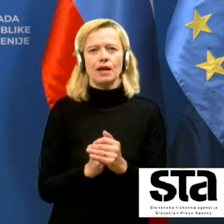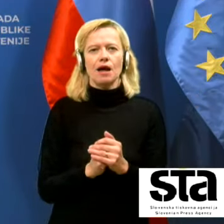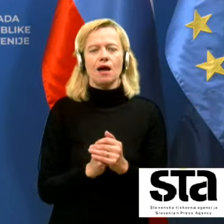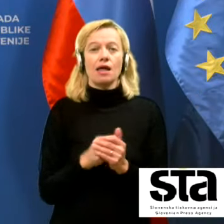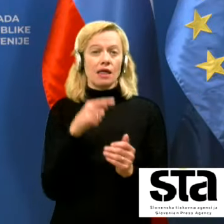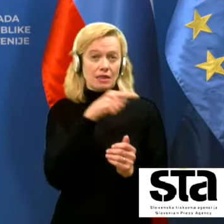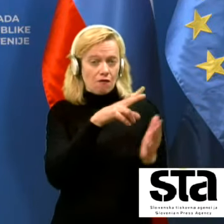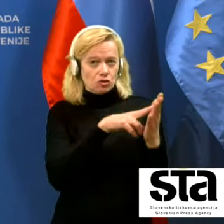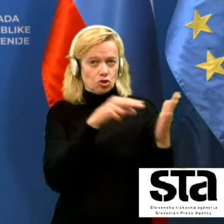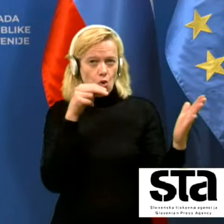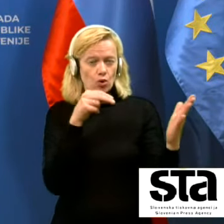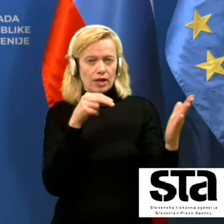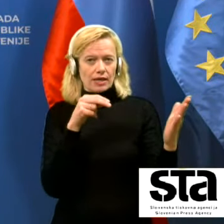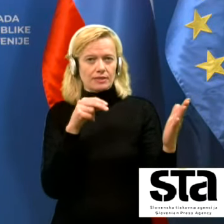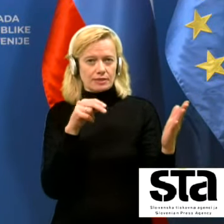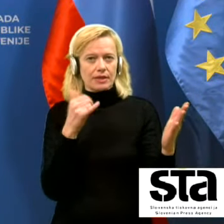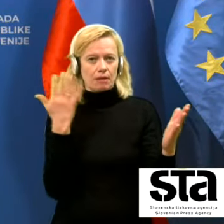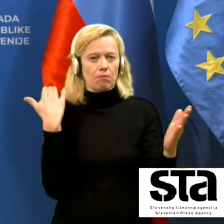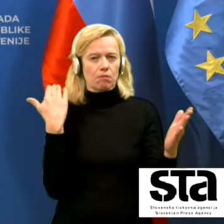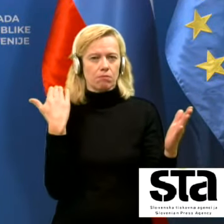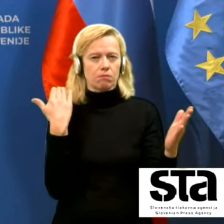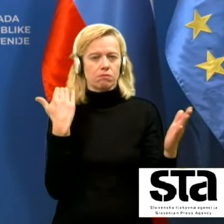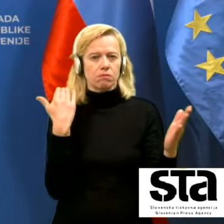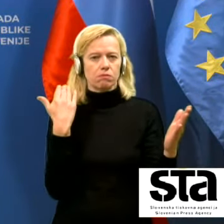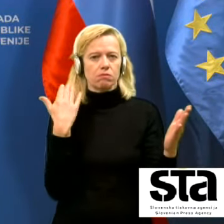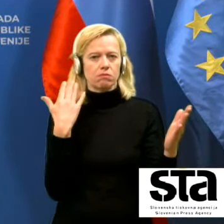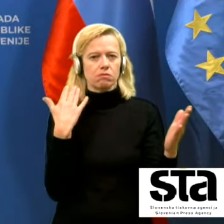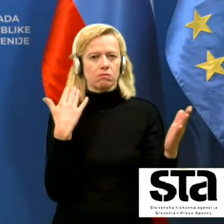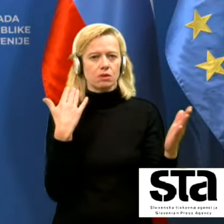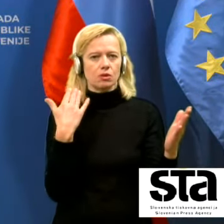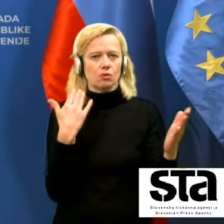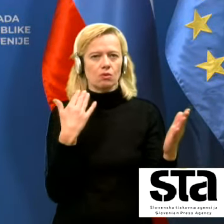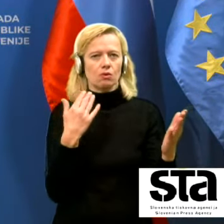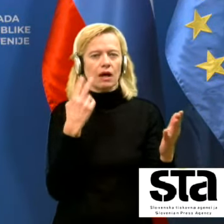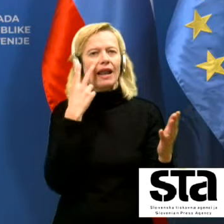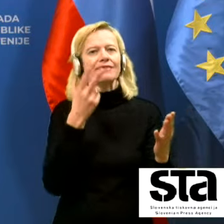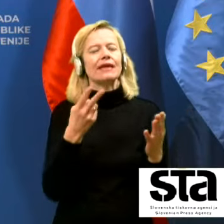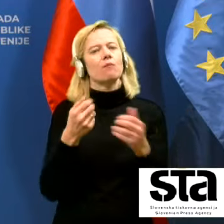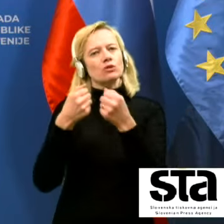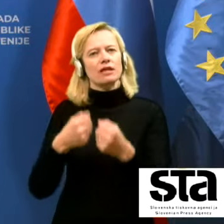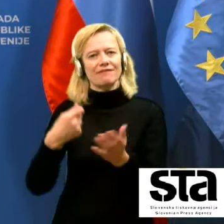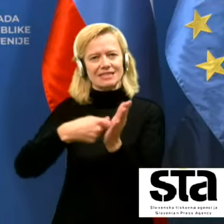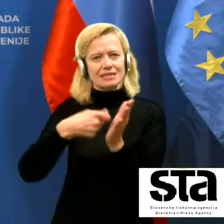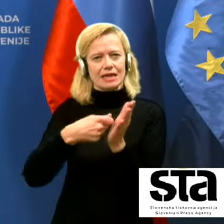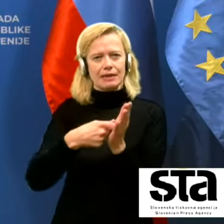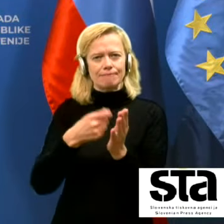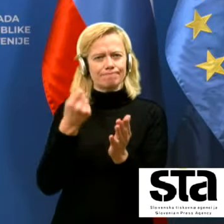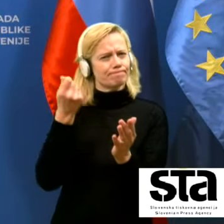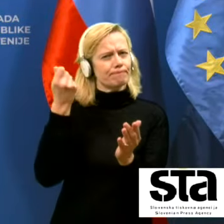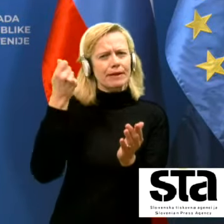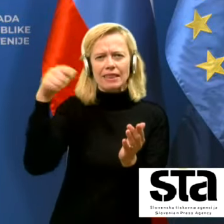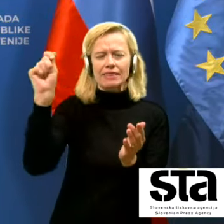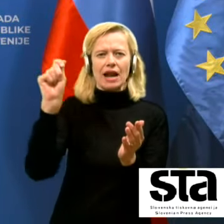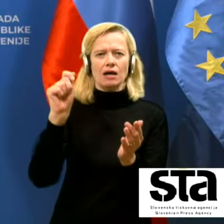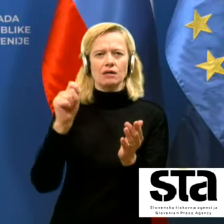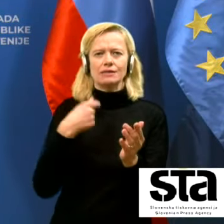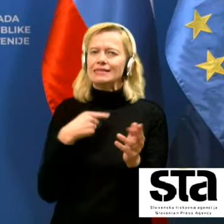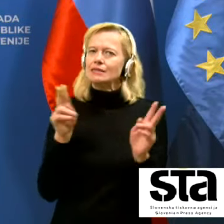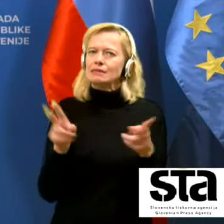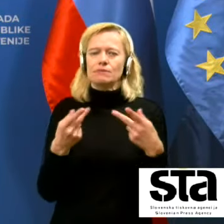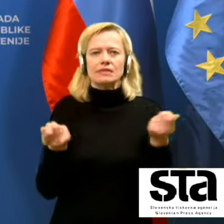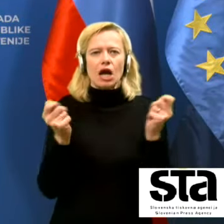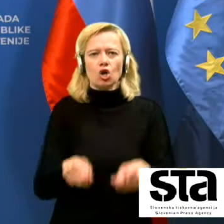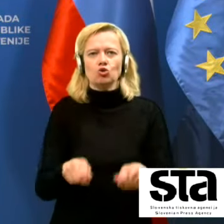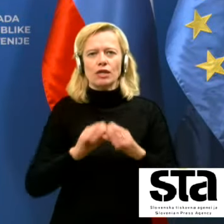vzorec, pa pri postavljeni ceni pred rak, sveda nismo mogli razpisa zaključiti